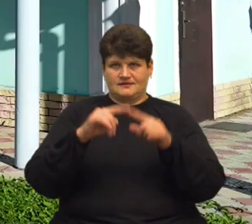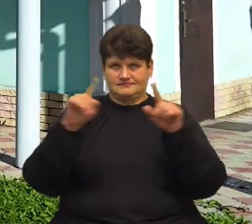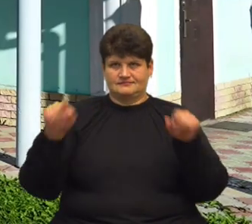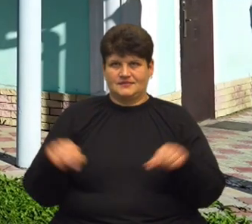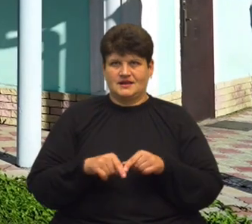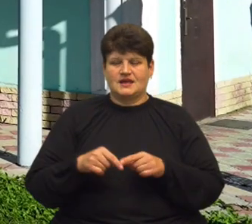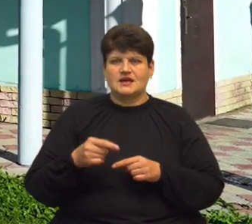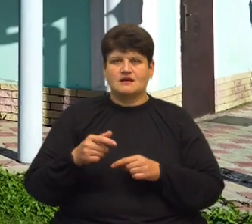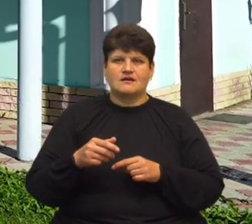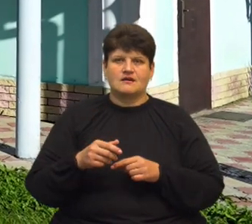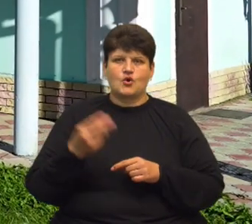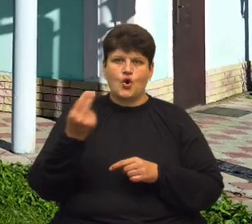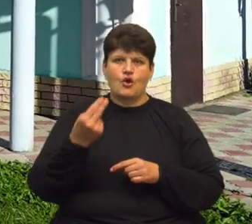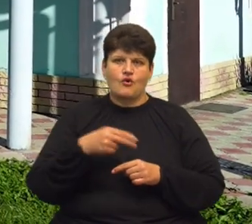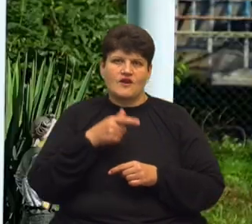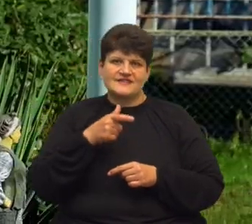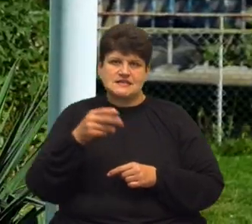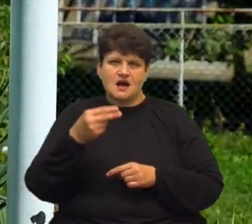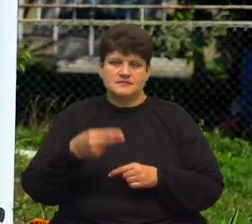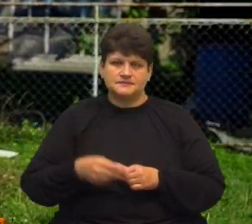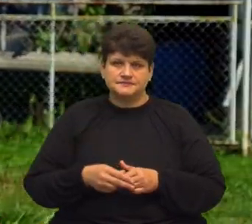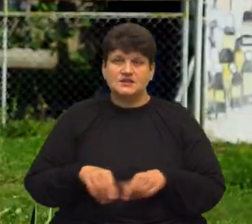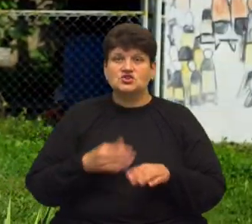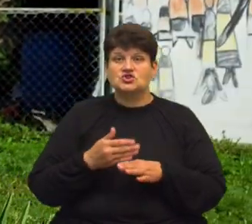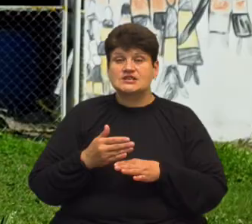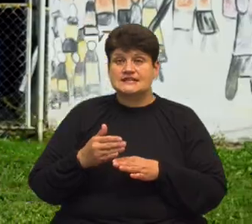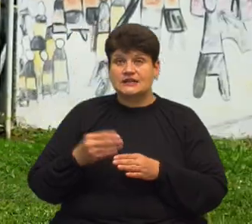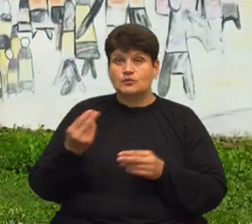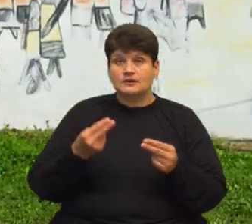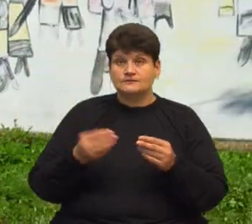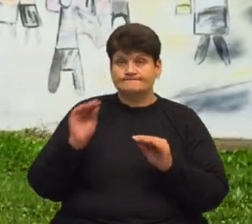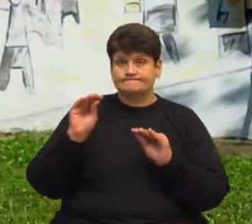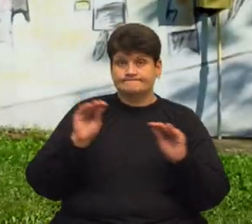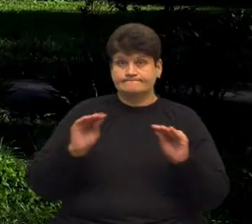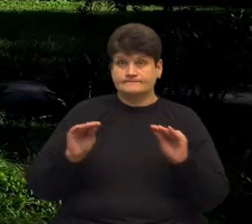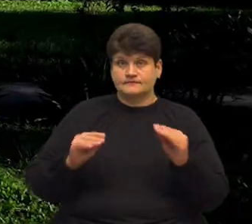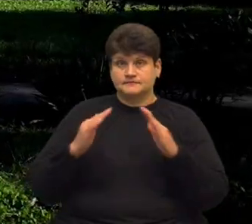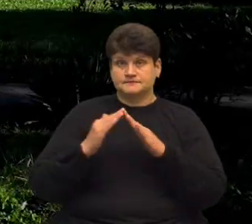малювцем. Частину малюнків Богдана також перенесли на будівлі на обійсті горбалів.